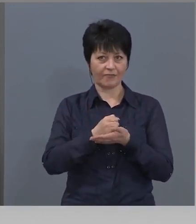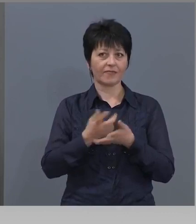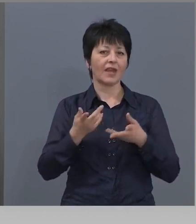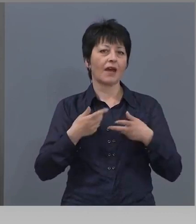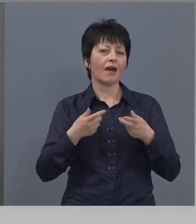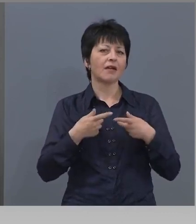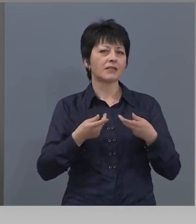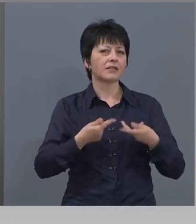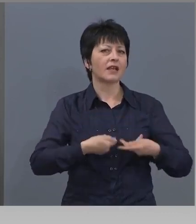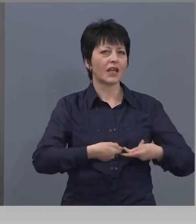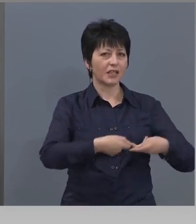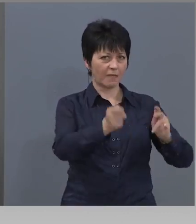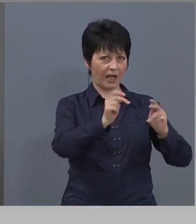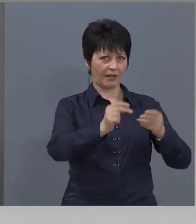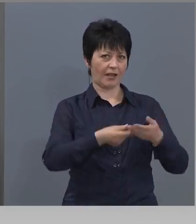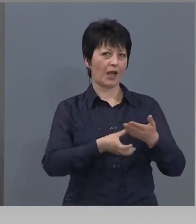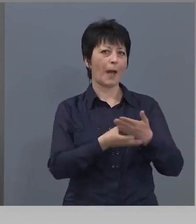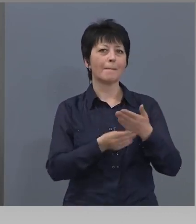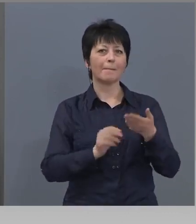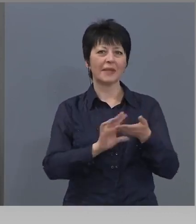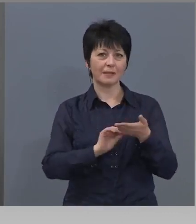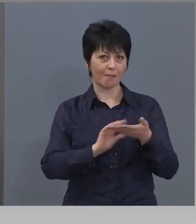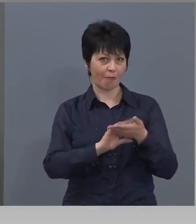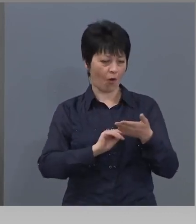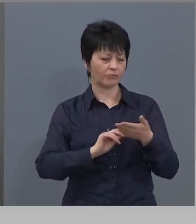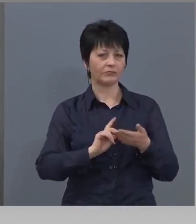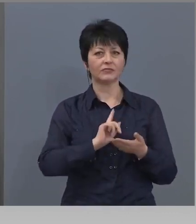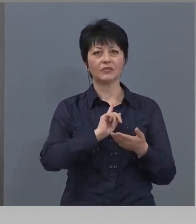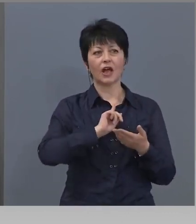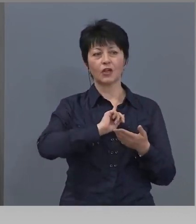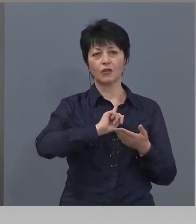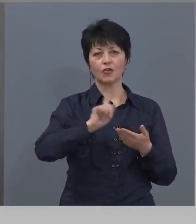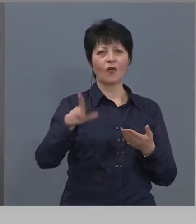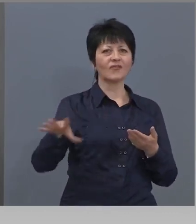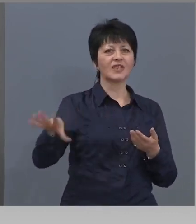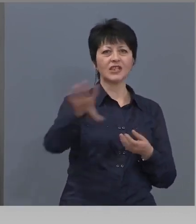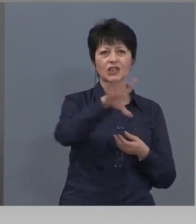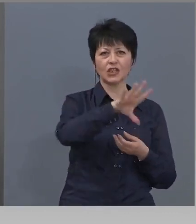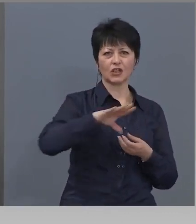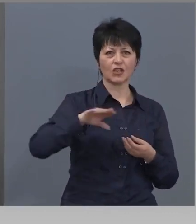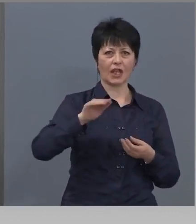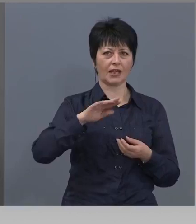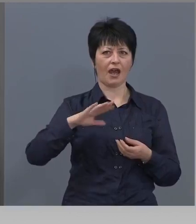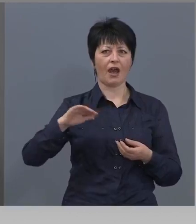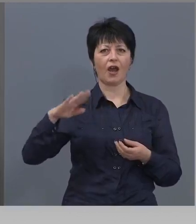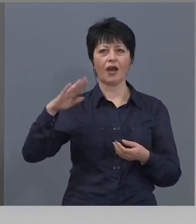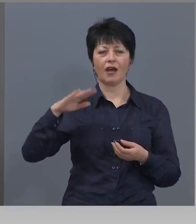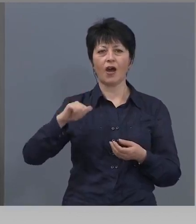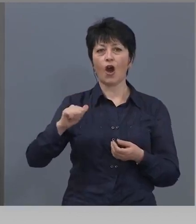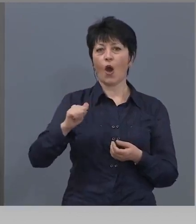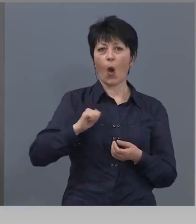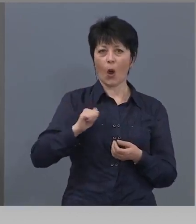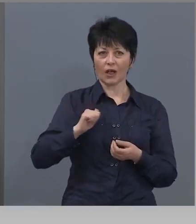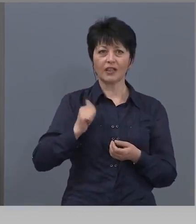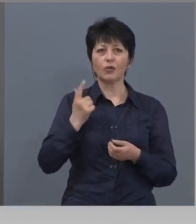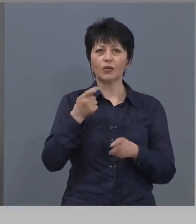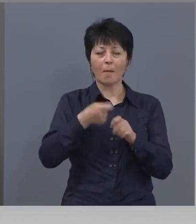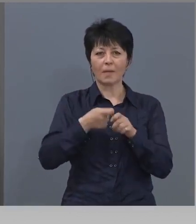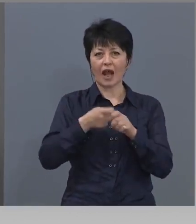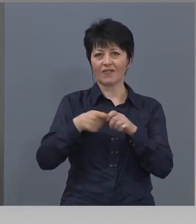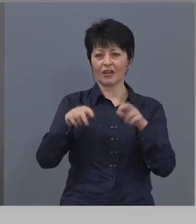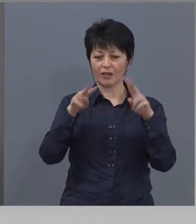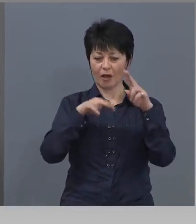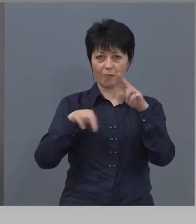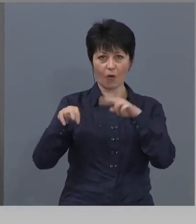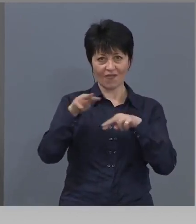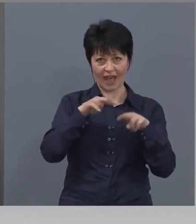изпратих писмо до всичките органи, които правят проверка, в рамките на 10